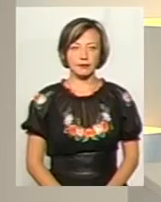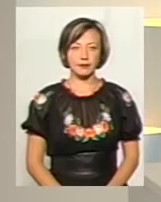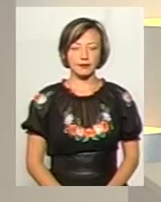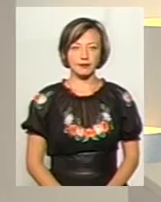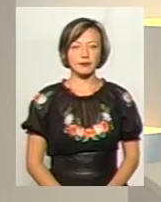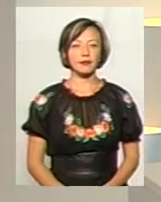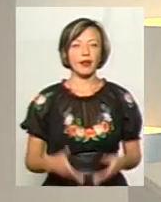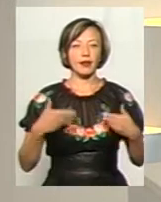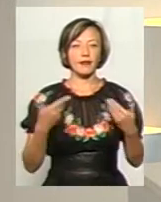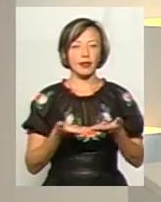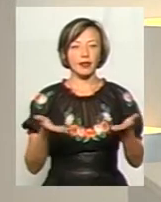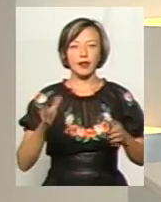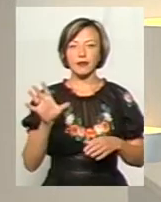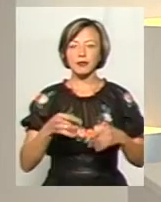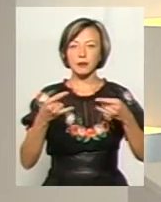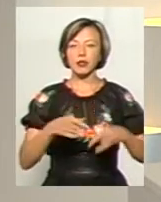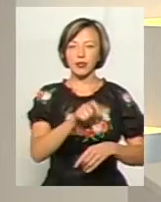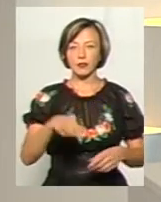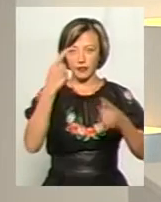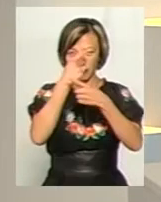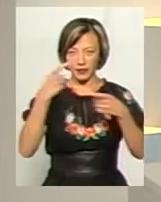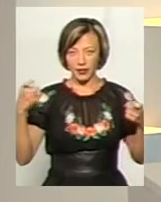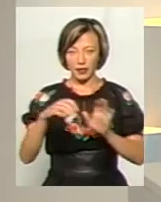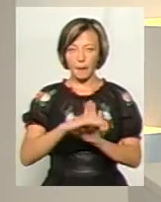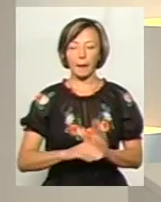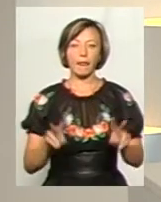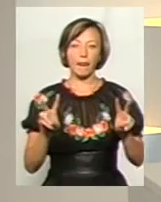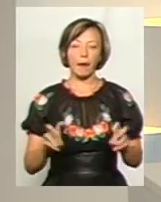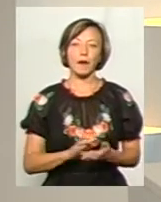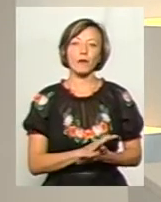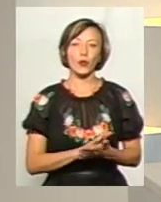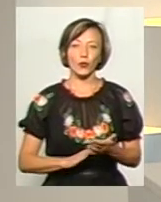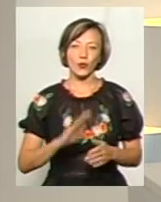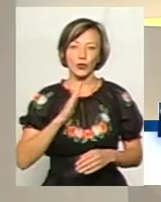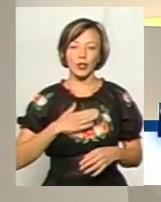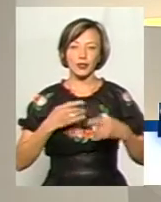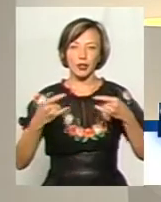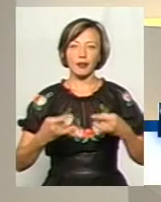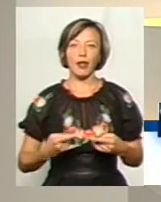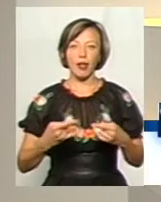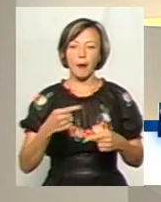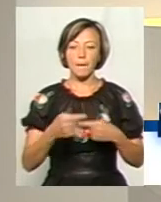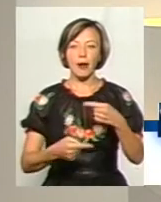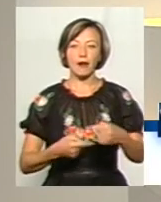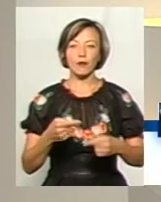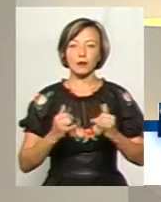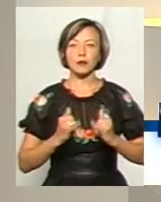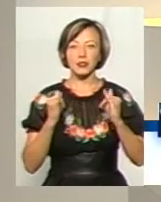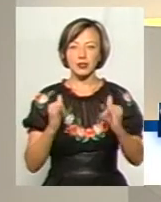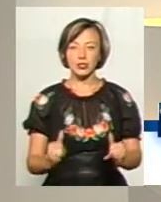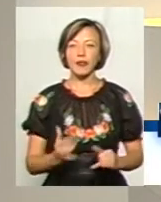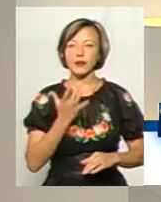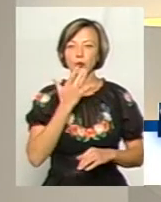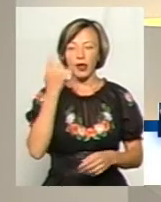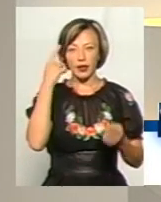Мої вітання усім телеглядачам в ефірі тема. І сьогодні ми продовжуємо наш телемарафон, присвячений національній